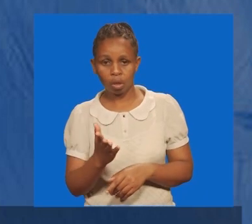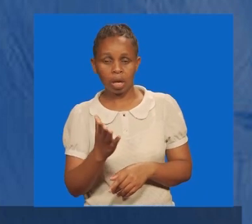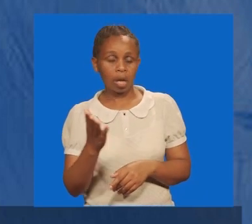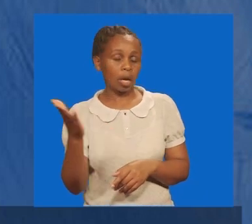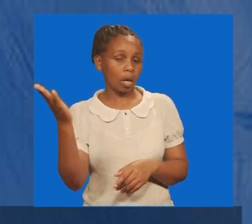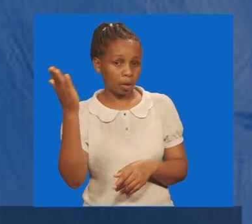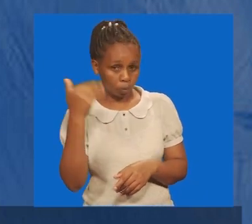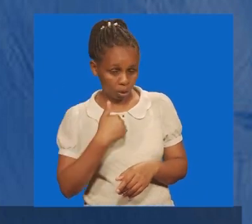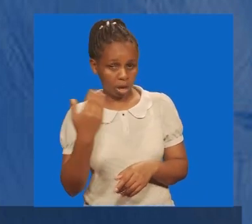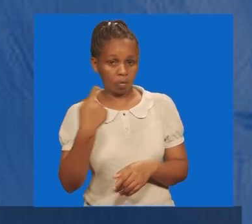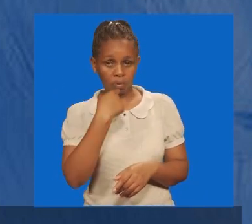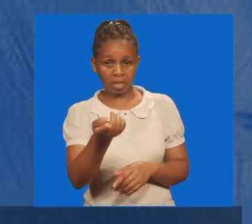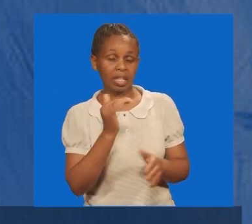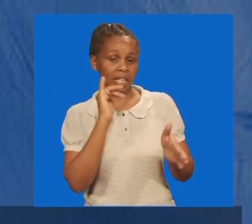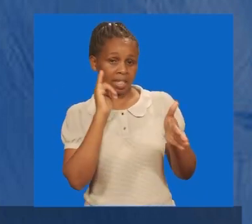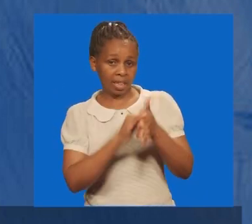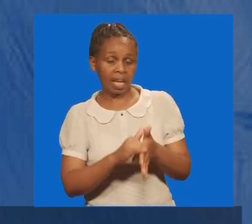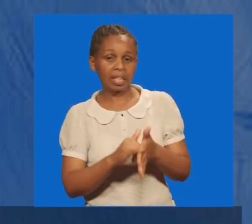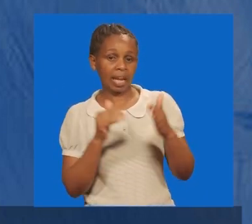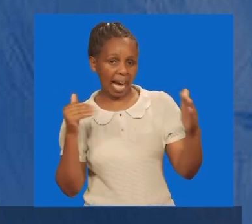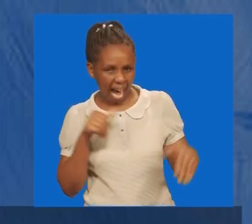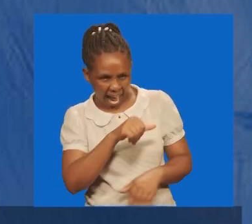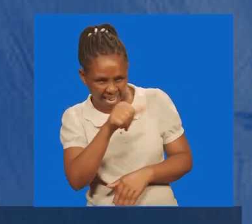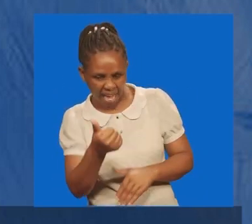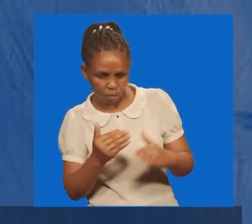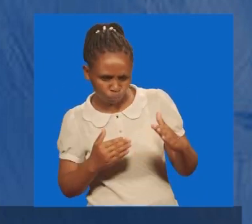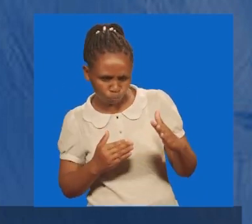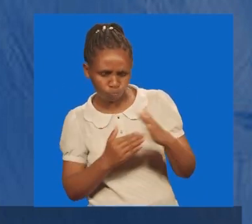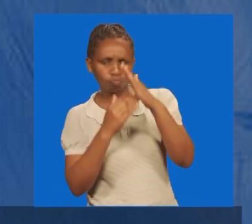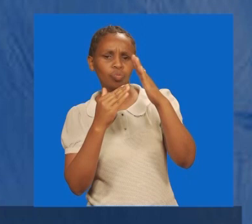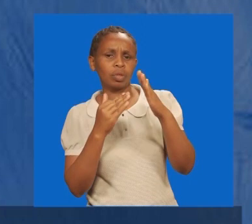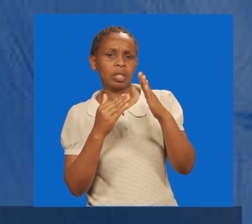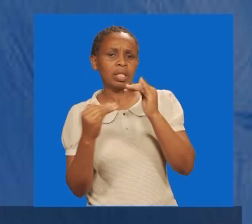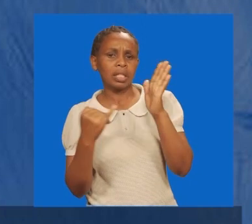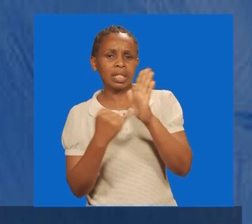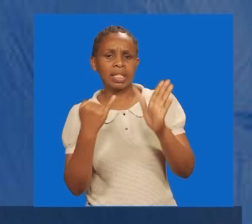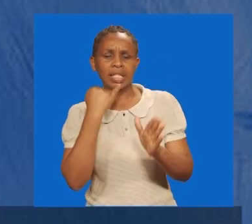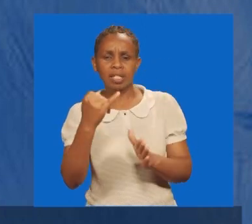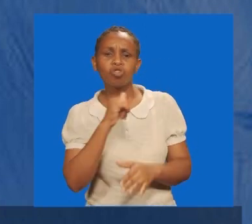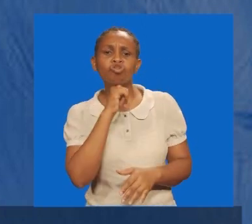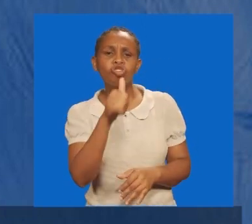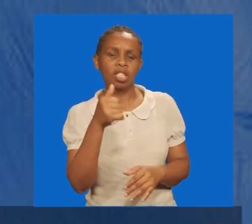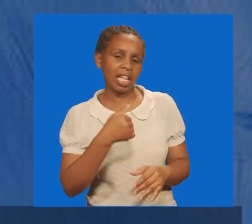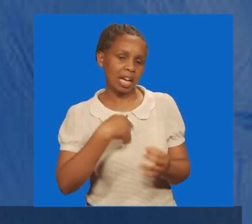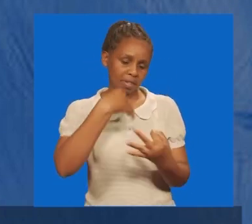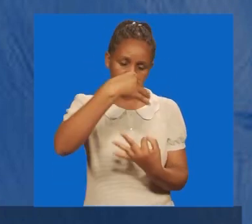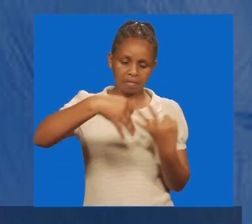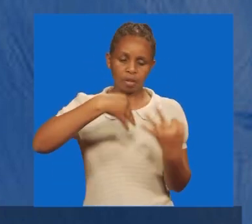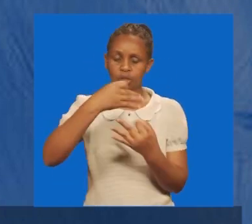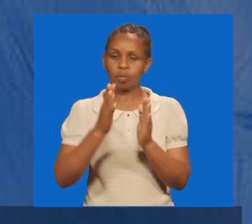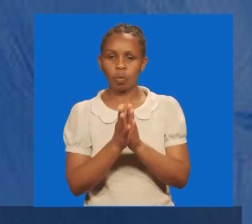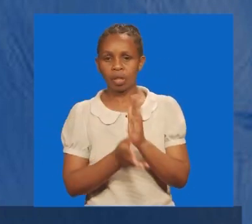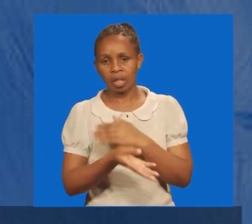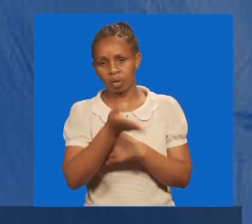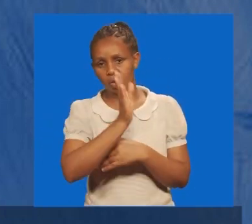kizuizi kingine, ni kutokuwa na ushirika, not having fellowship with God.